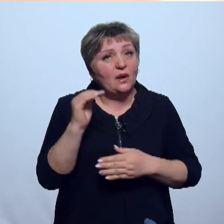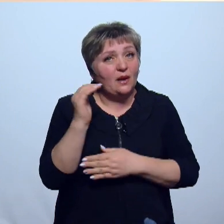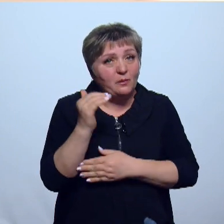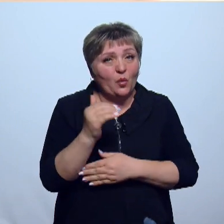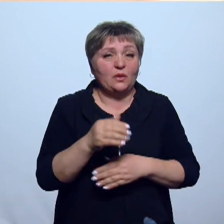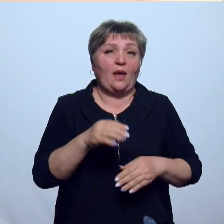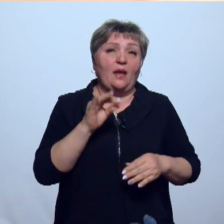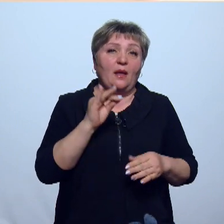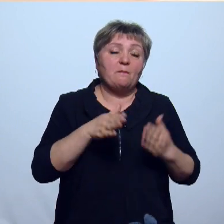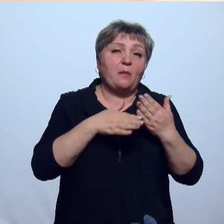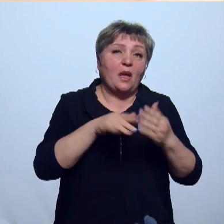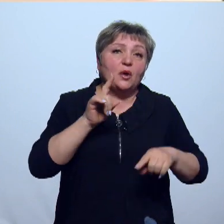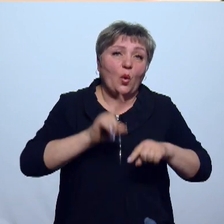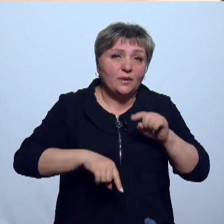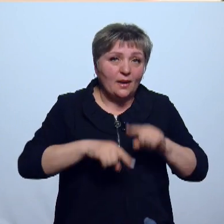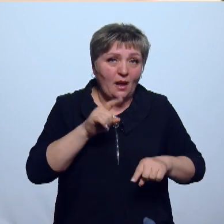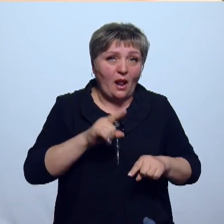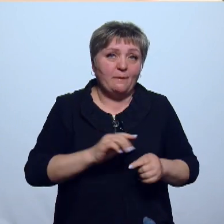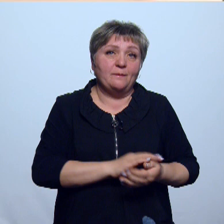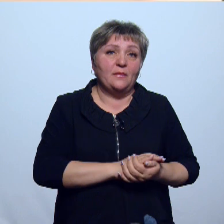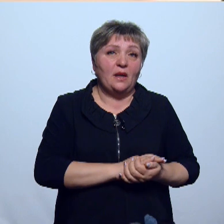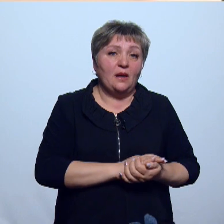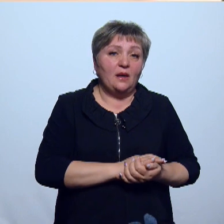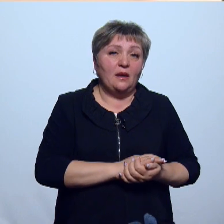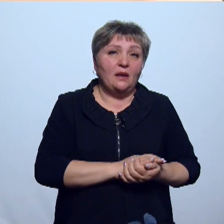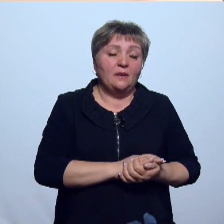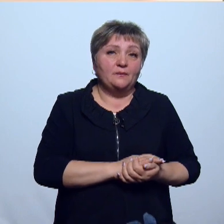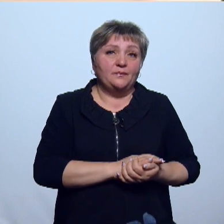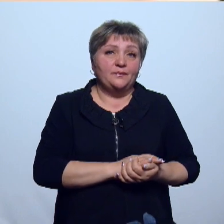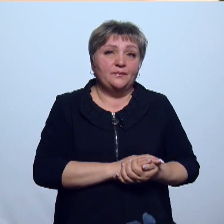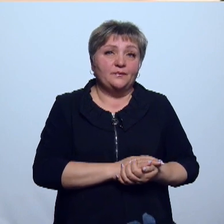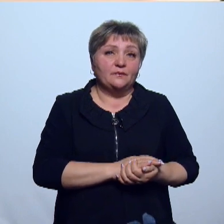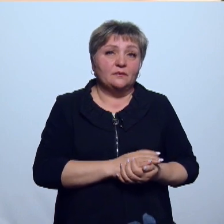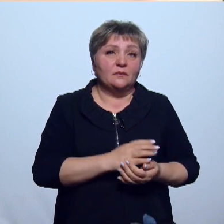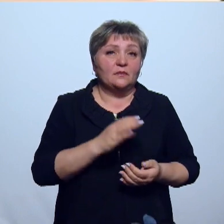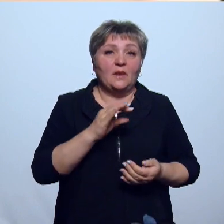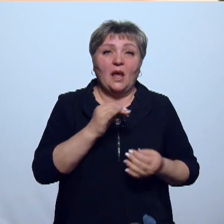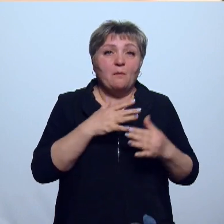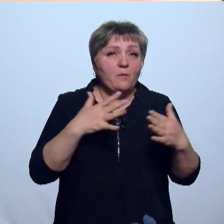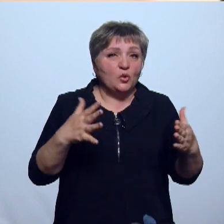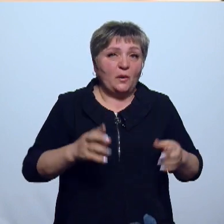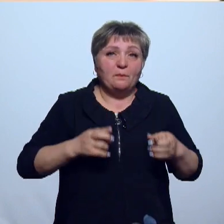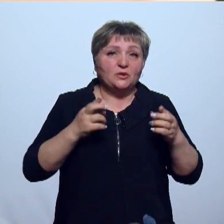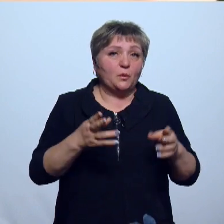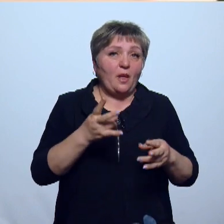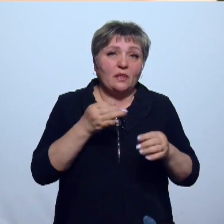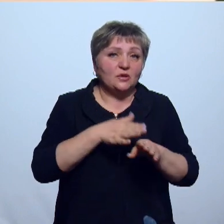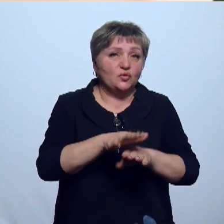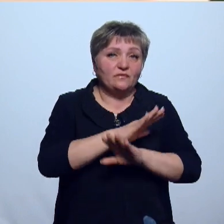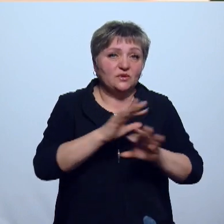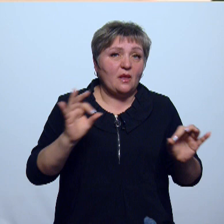помогать родителям и не совершать больше преступлений вообще никогда.